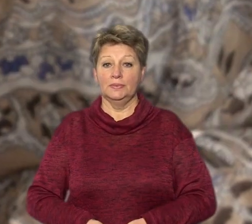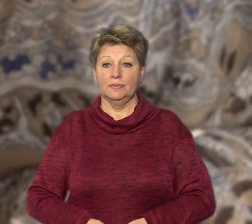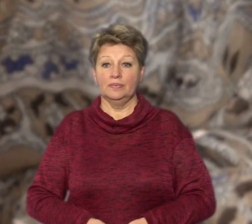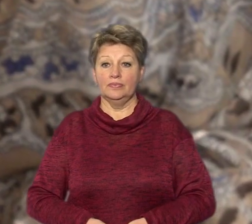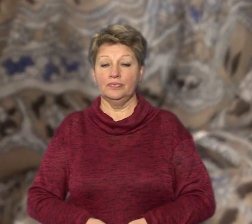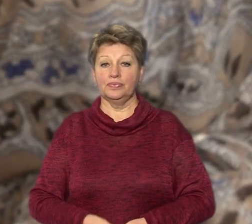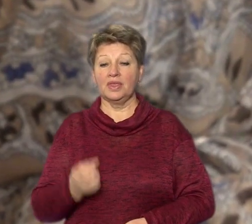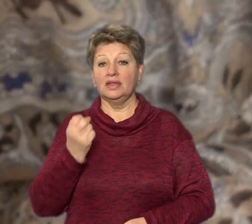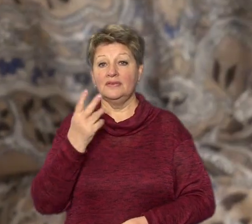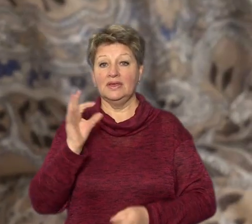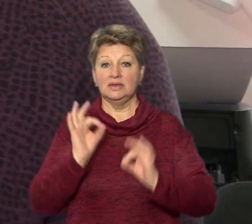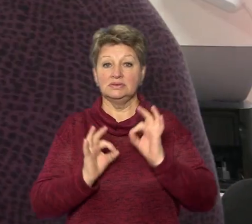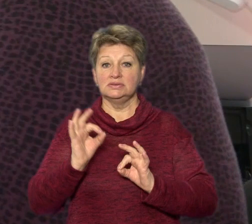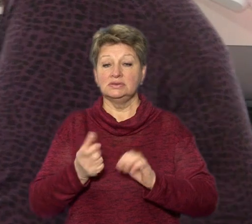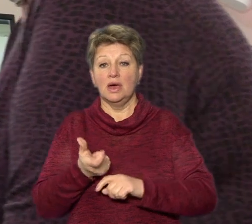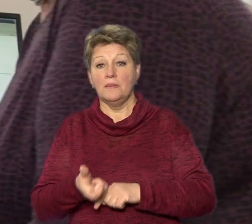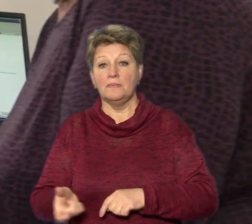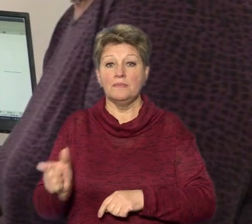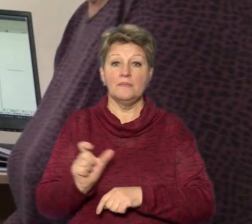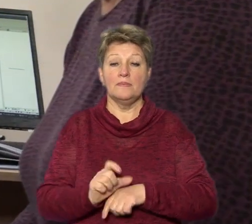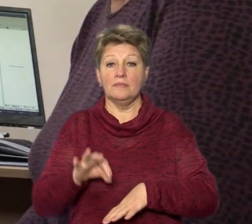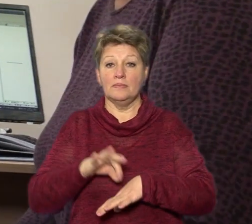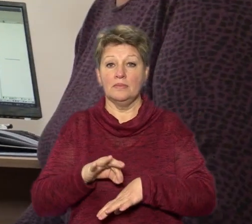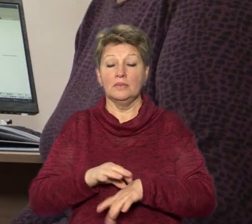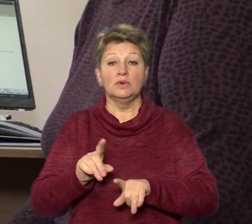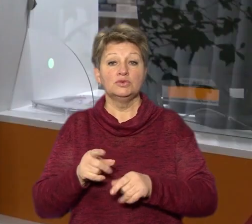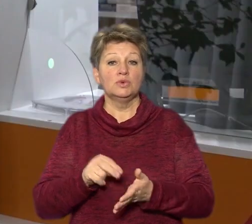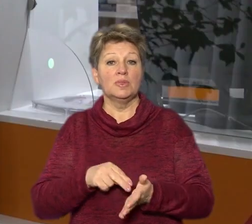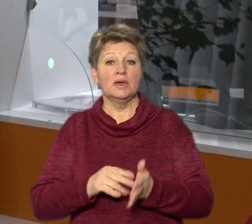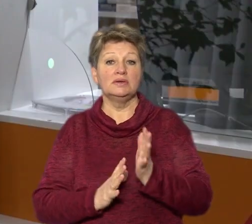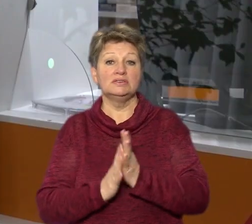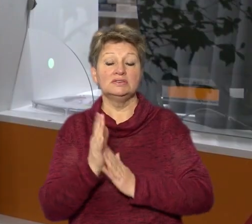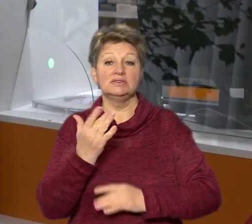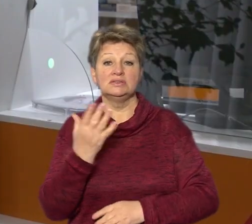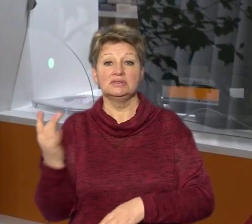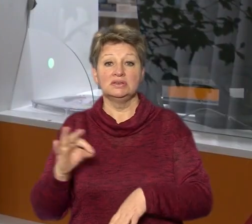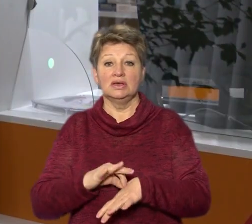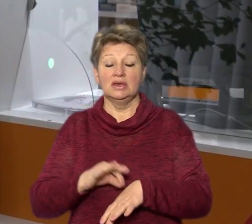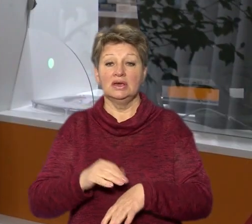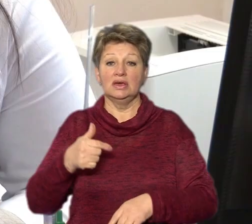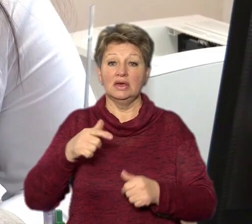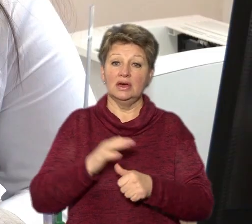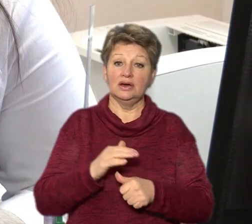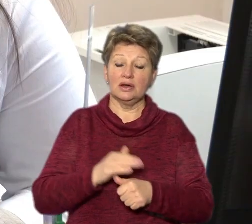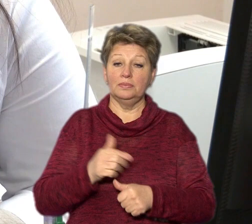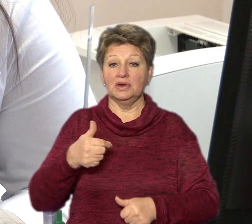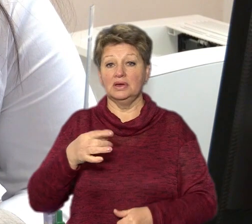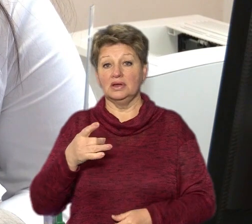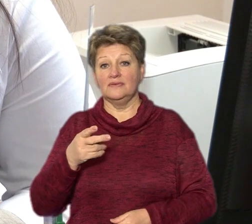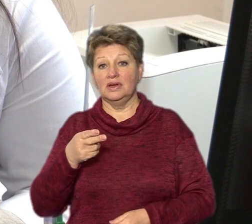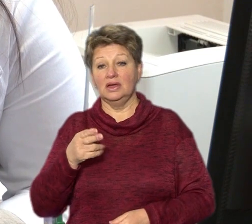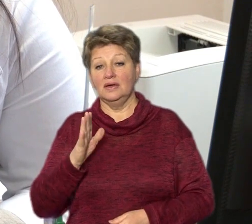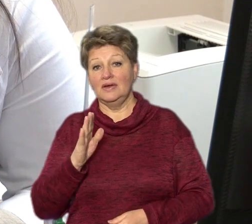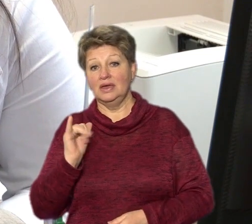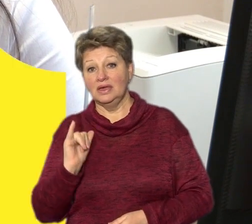На 12% перевищено епідпоріг. Чому на Черкащині зростає кількість хворих на грип та ГРВІ? Це ж звичайне ГРВІ,